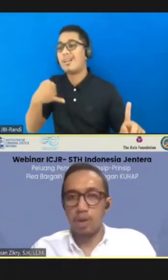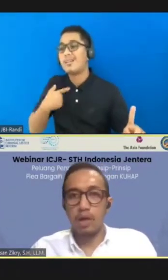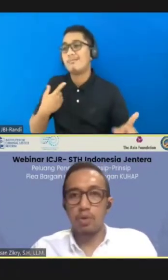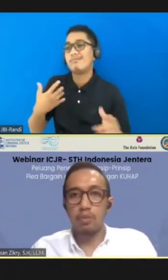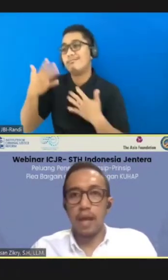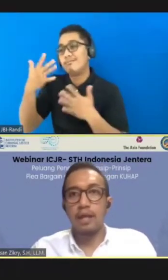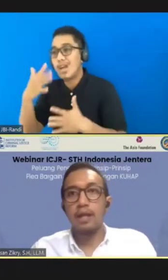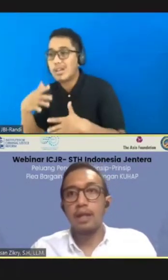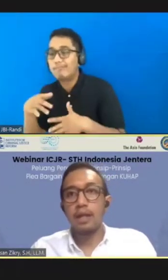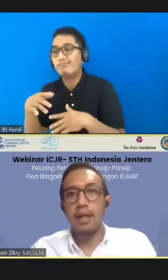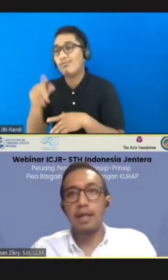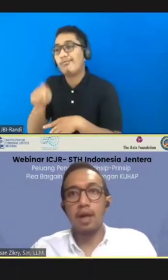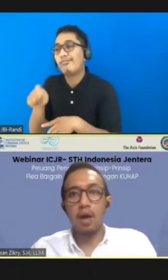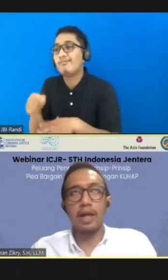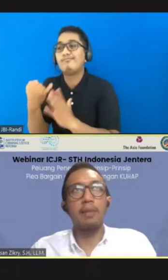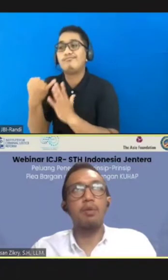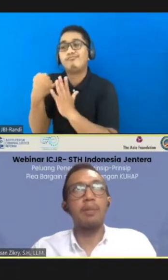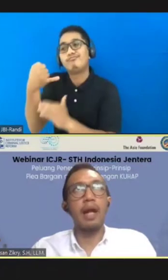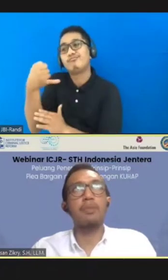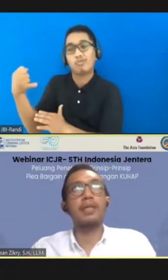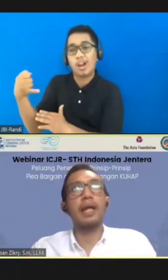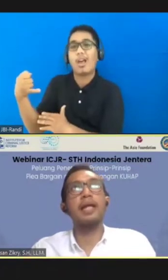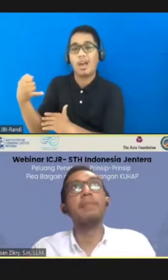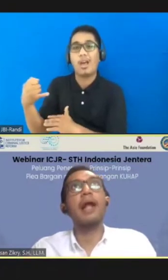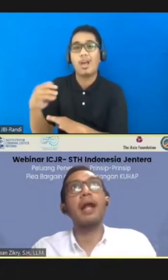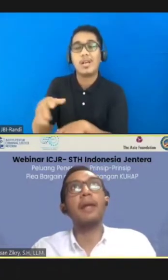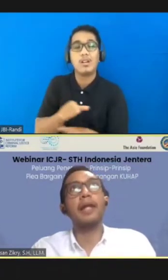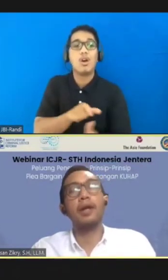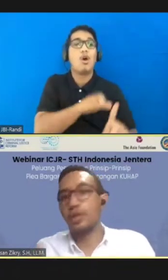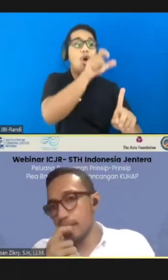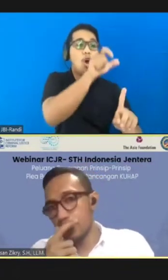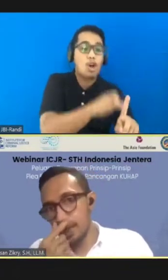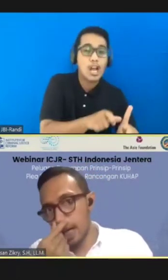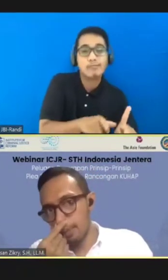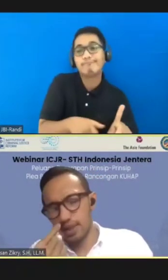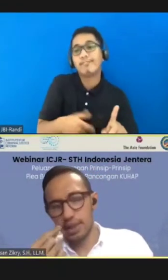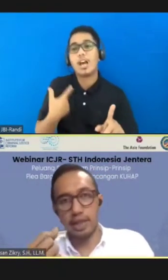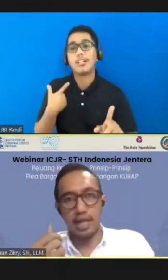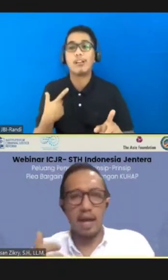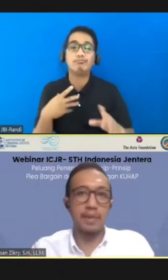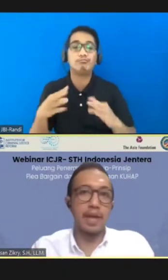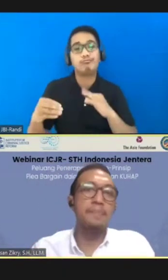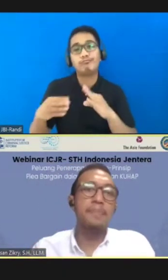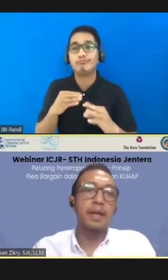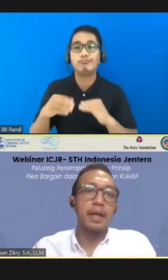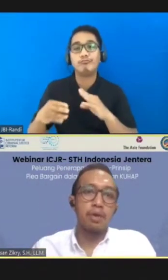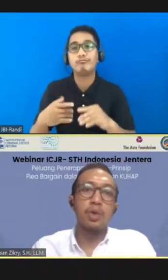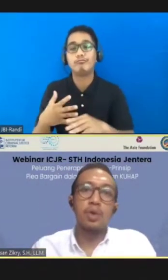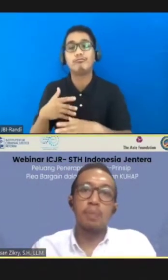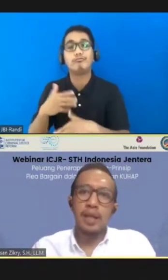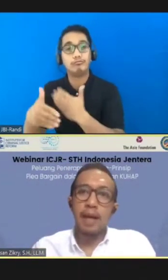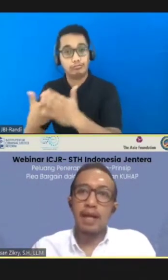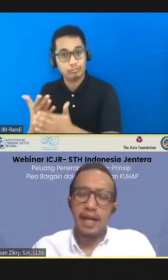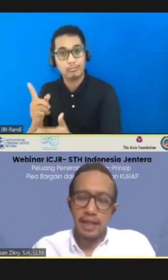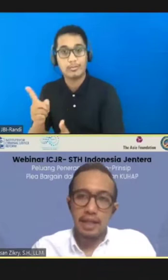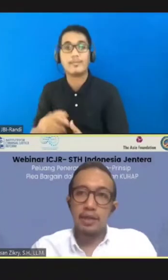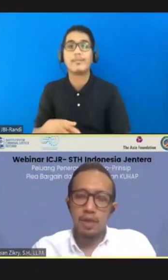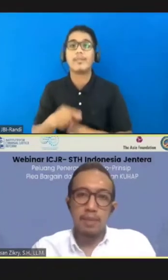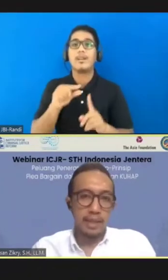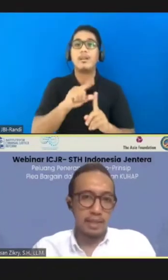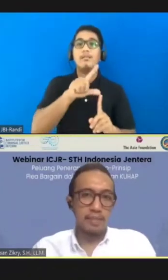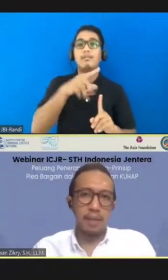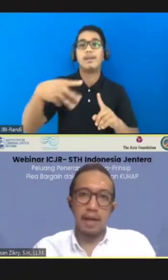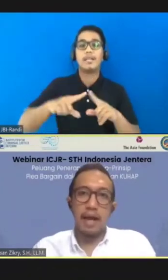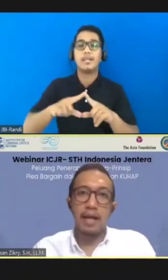pengurangan hukuman, dan orang yang mau mengaku bersalah dan berharap ada negosiasi di dalamnya. Untuk plea bargaining,